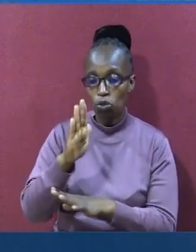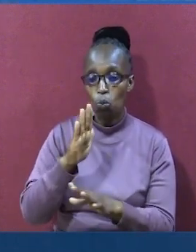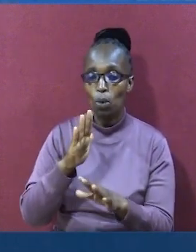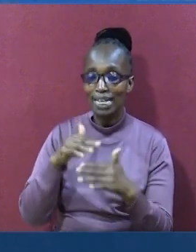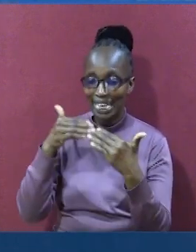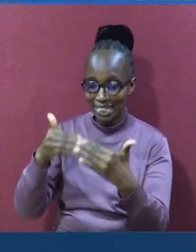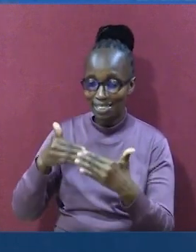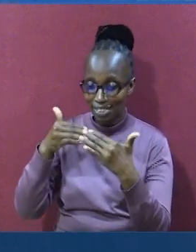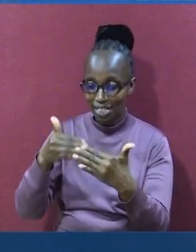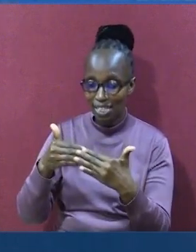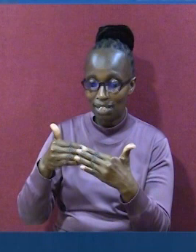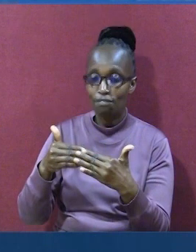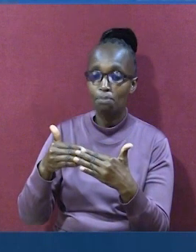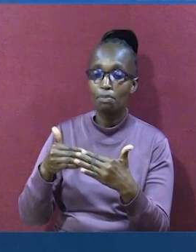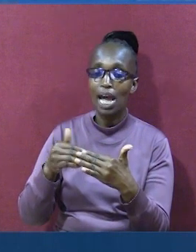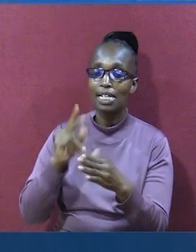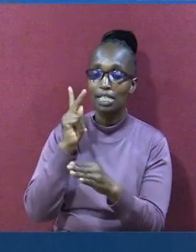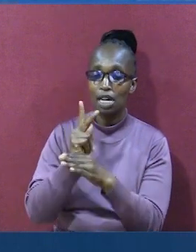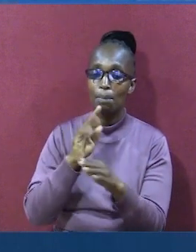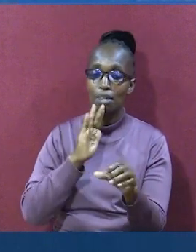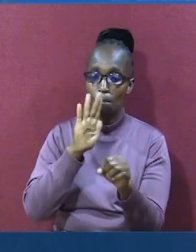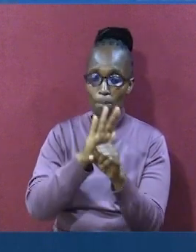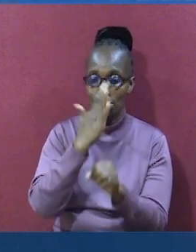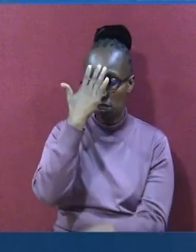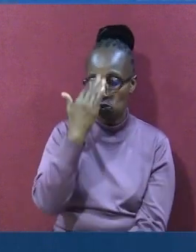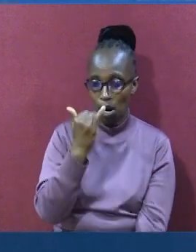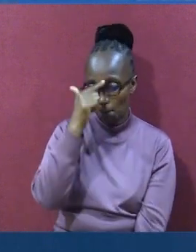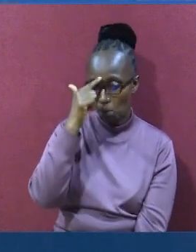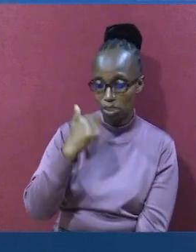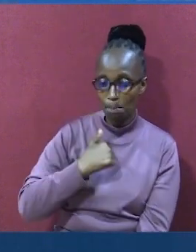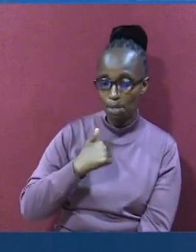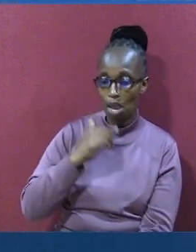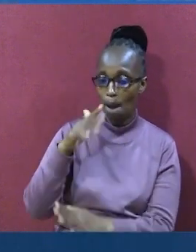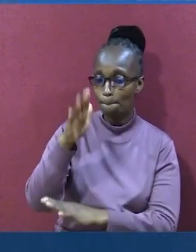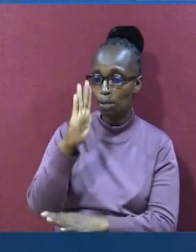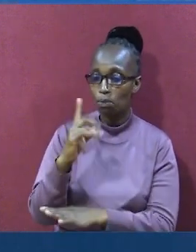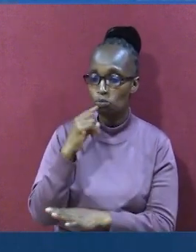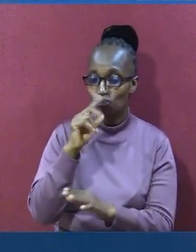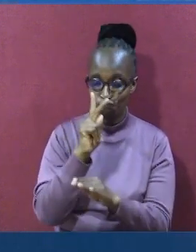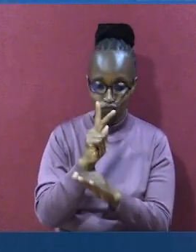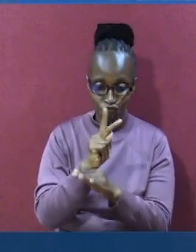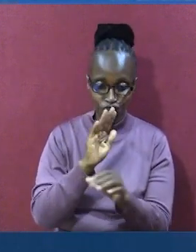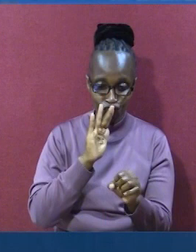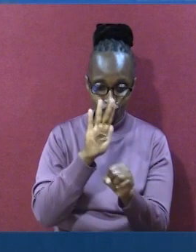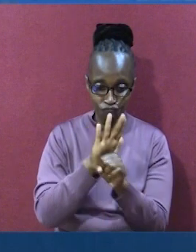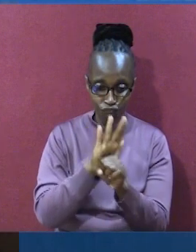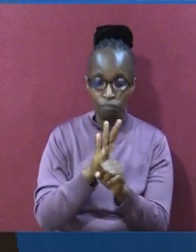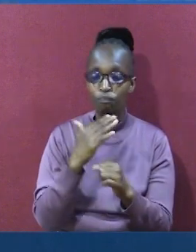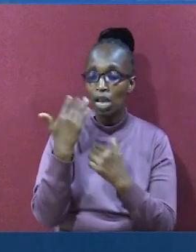The promise that I had said. I will keep it. Because I am a God of promise. I am God who keeps his promises.